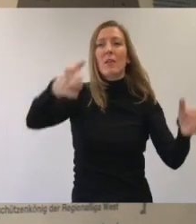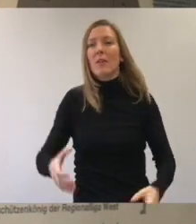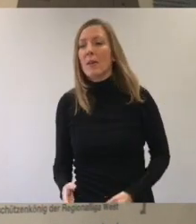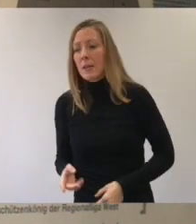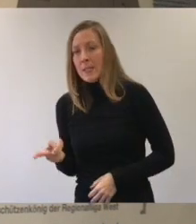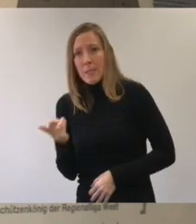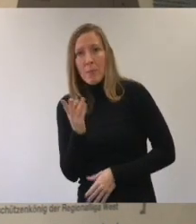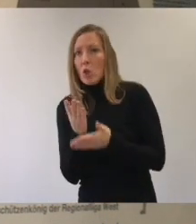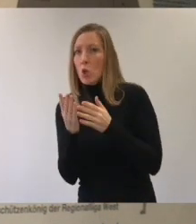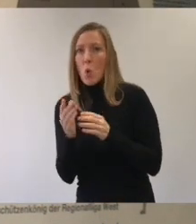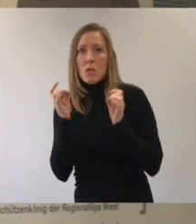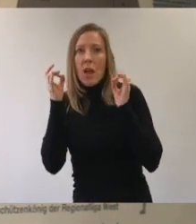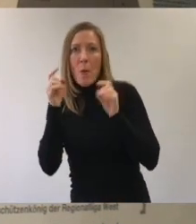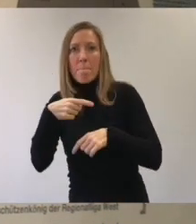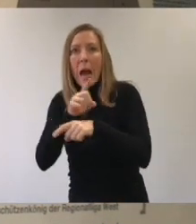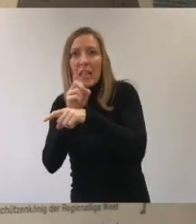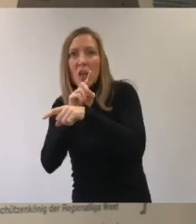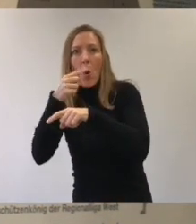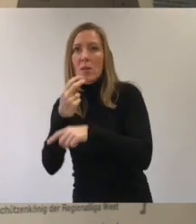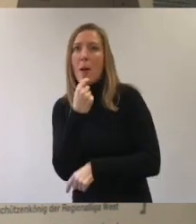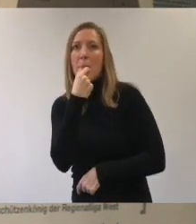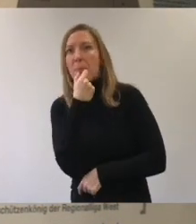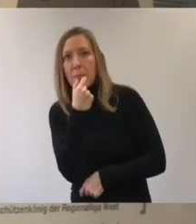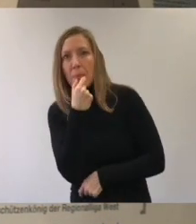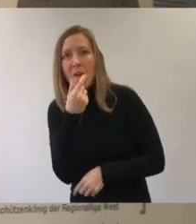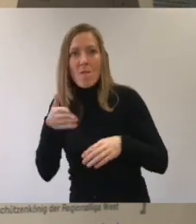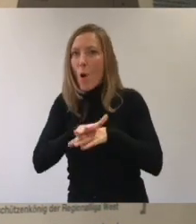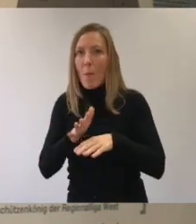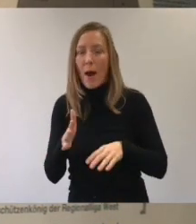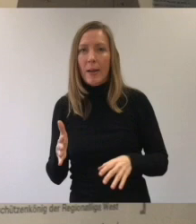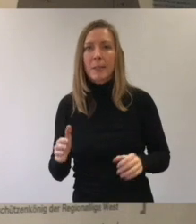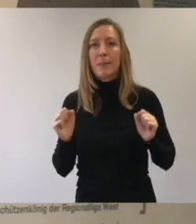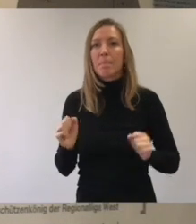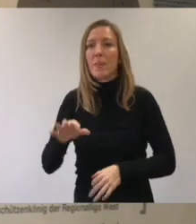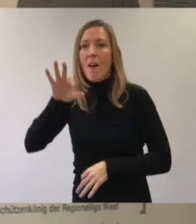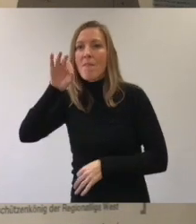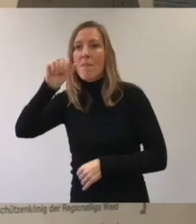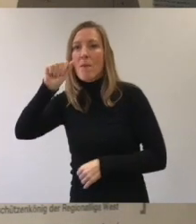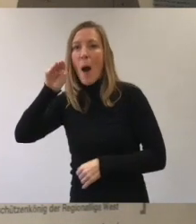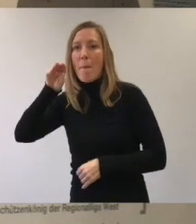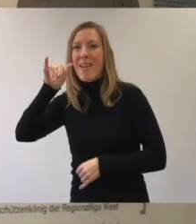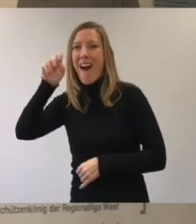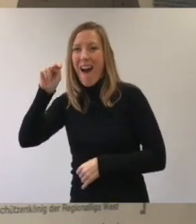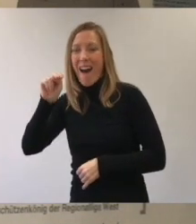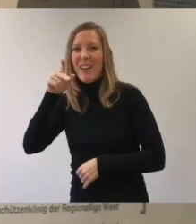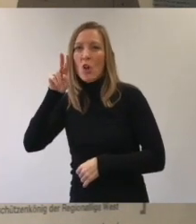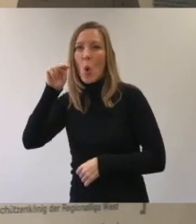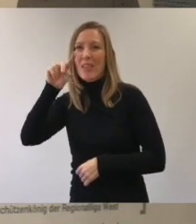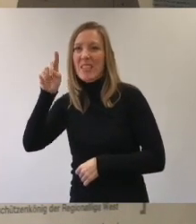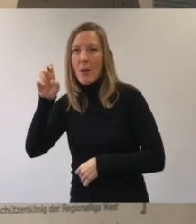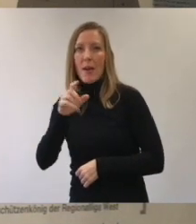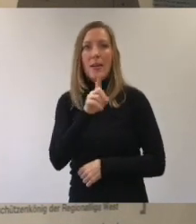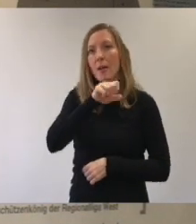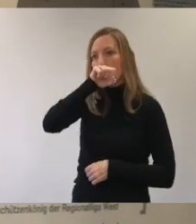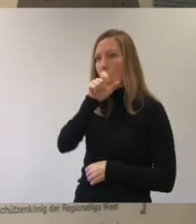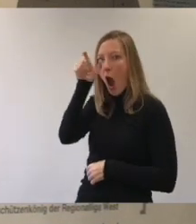Freunde werden nervös. Es sind nur noch ein paar Sekunden. Dann ist das Spiel vorbei. Fabian Kunze ist der Lieblingsspieler von